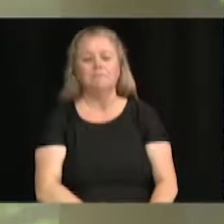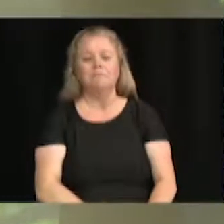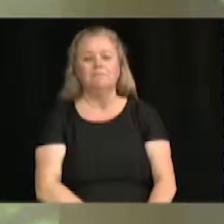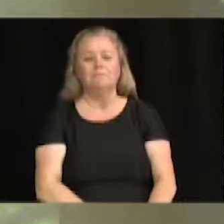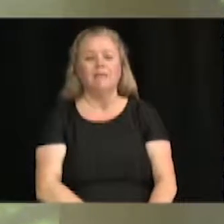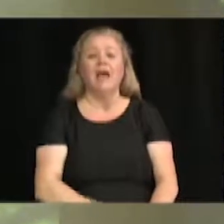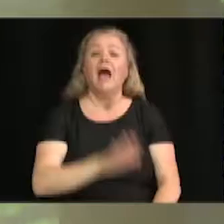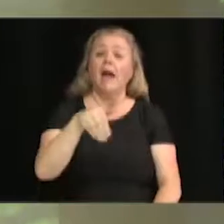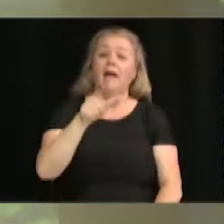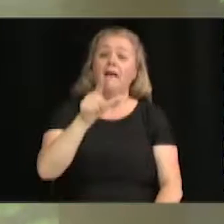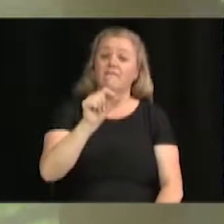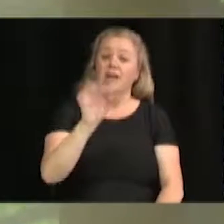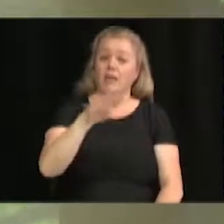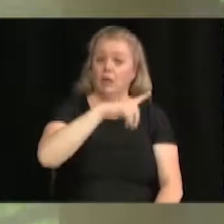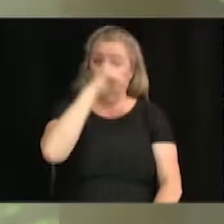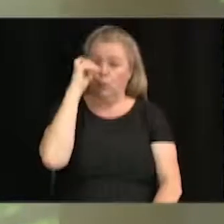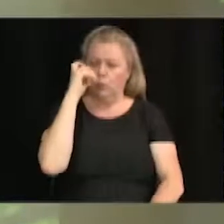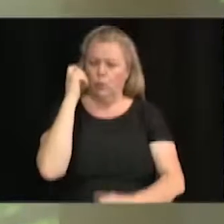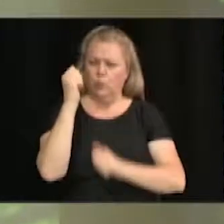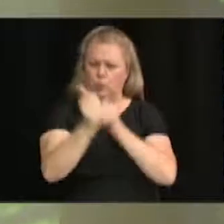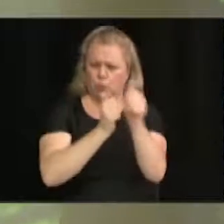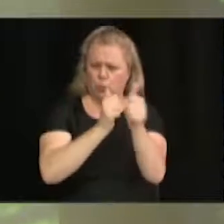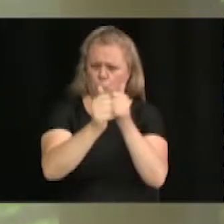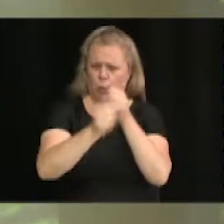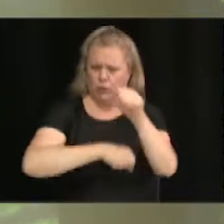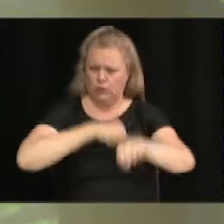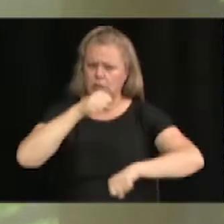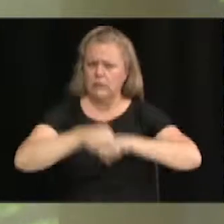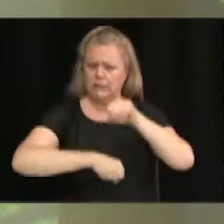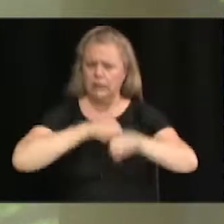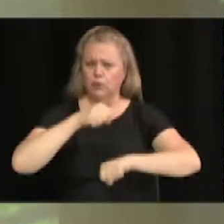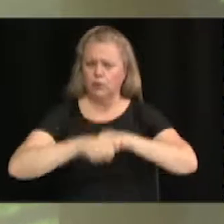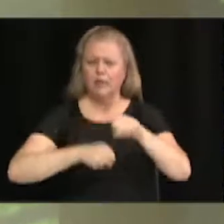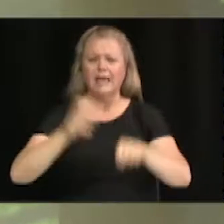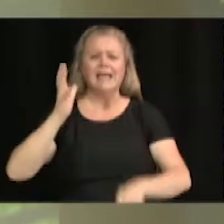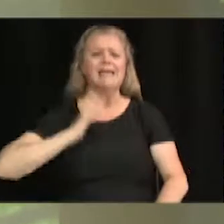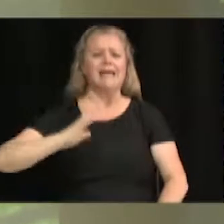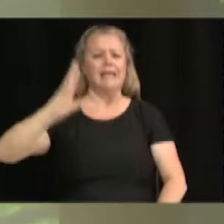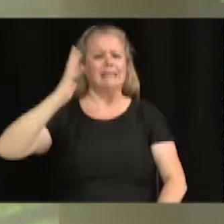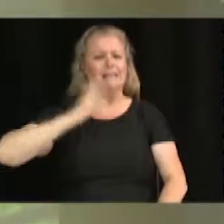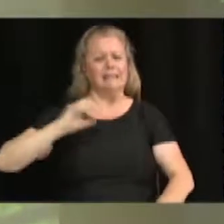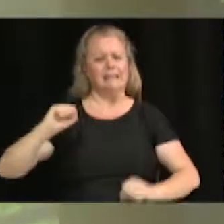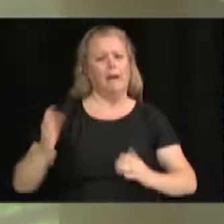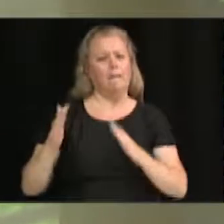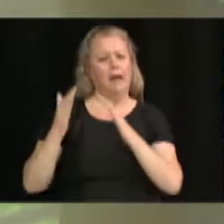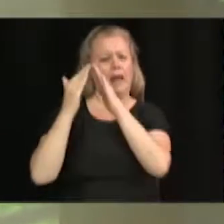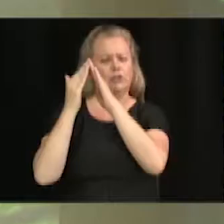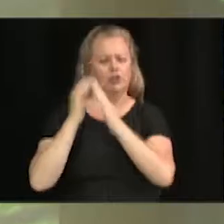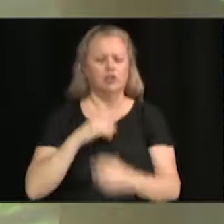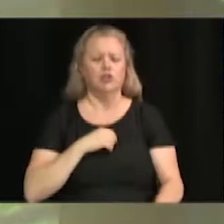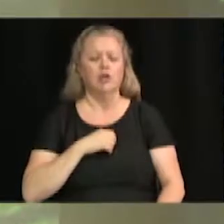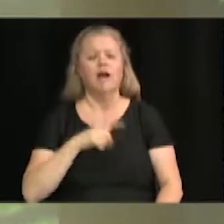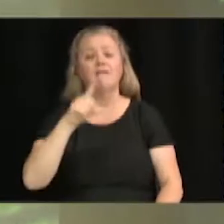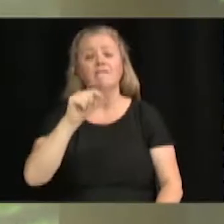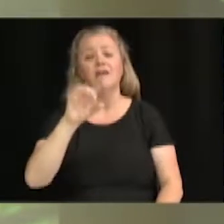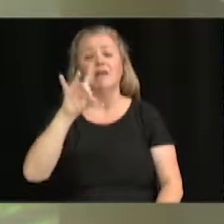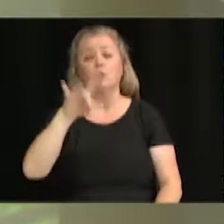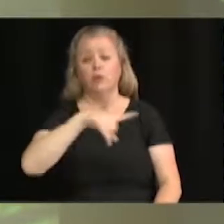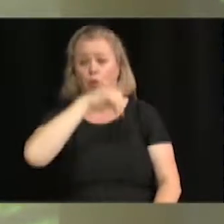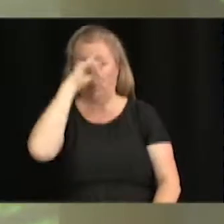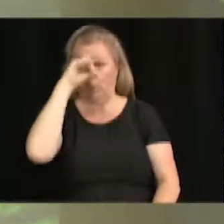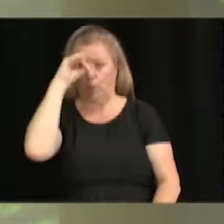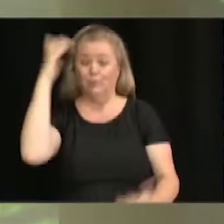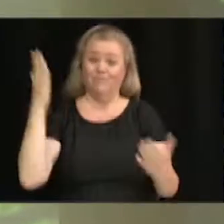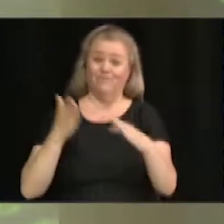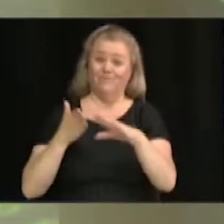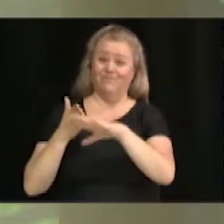une course cycliste d'envergure, soit la classique des Appalaches. Le 28 août, c'est la rentrée